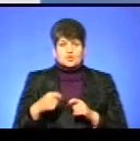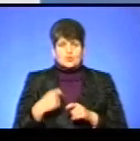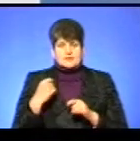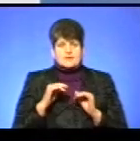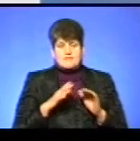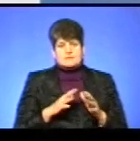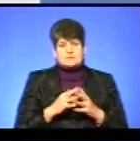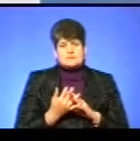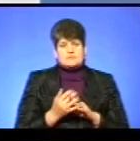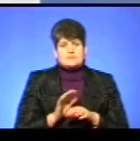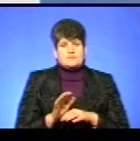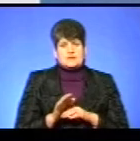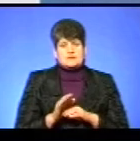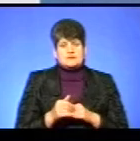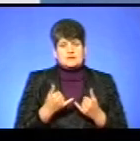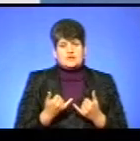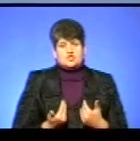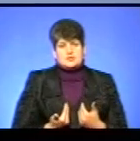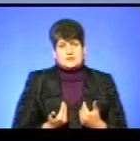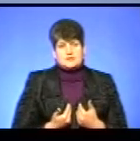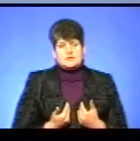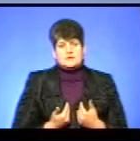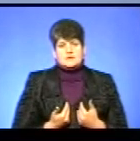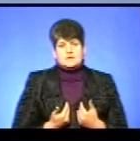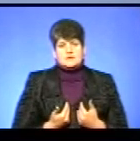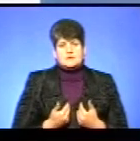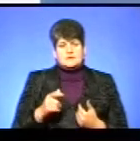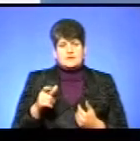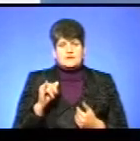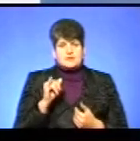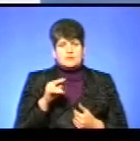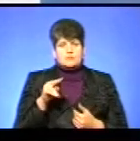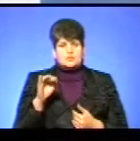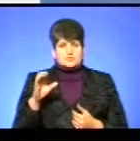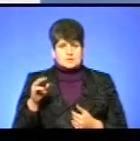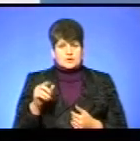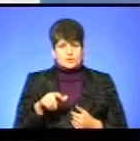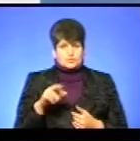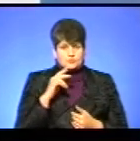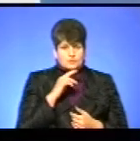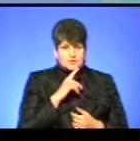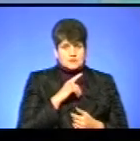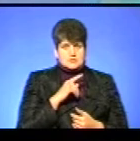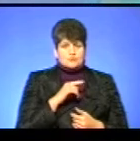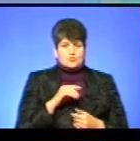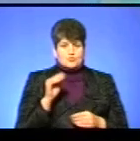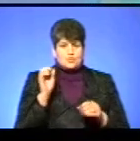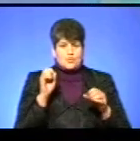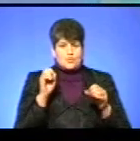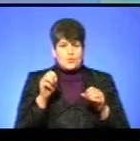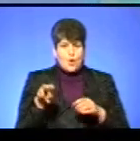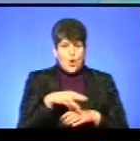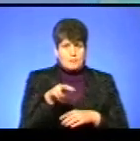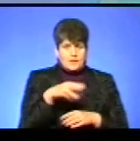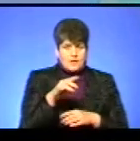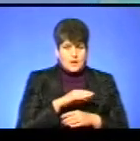для жителів краю, для довкілля, для прикладу? Знаємо, в Іване пусти люди потругілися через кроплення полів, бдьоли